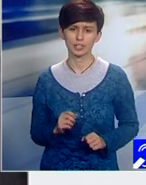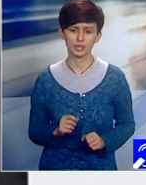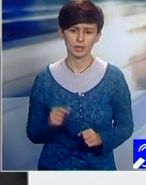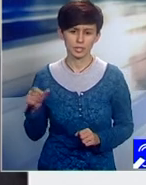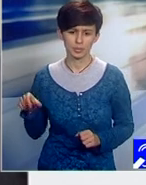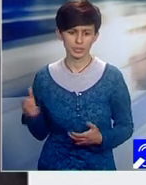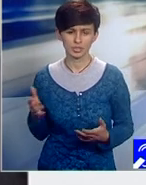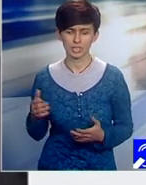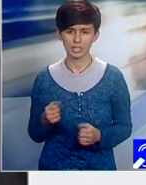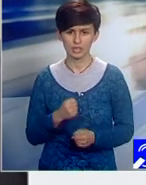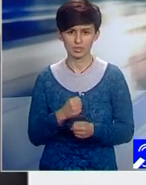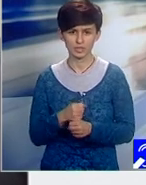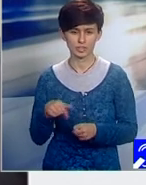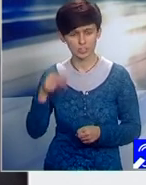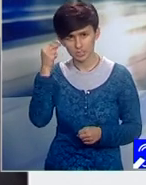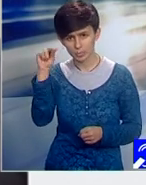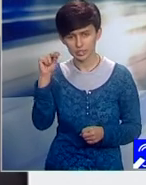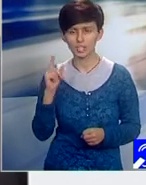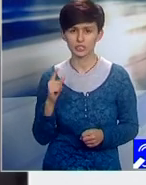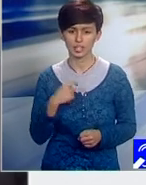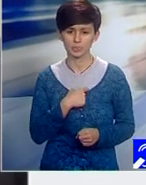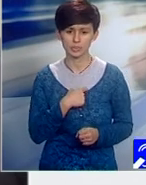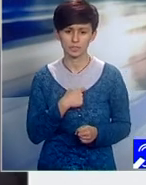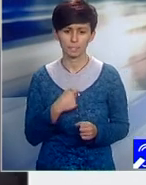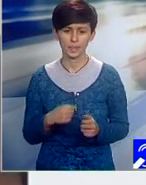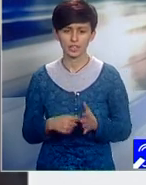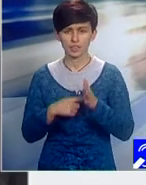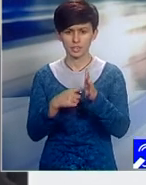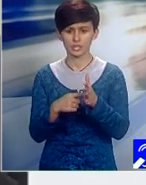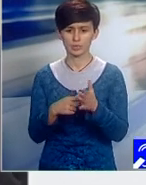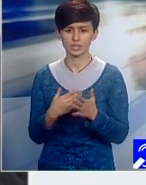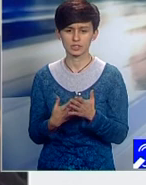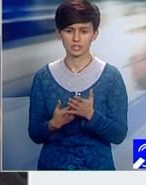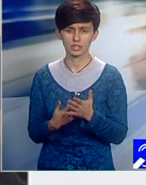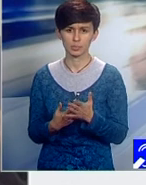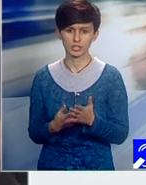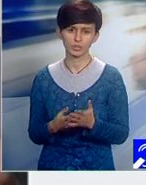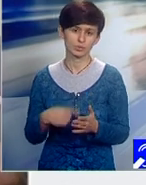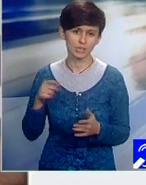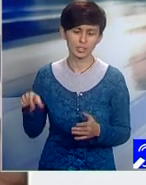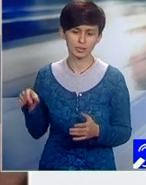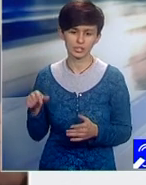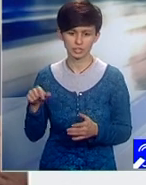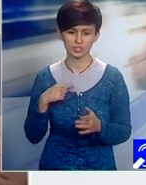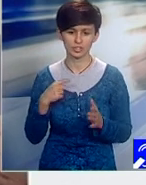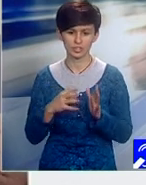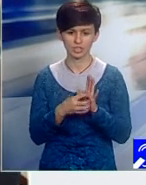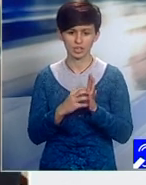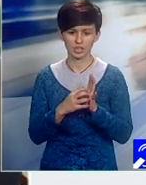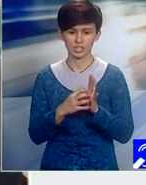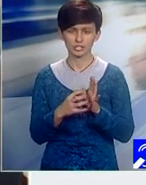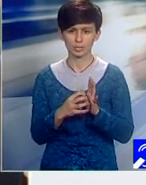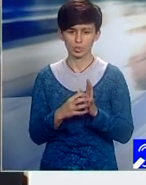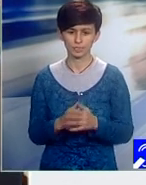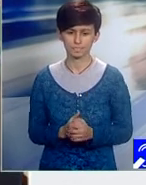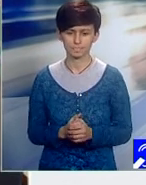cel care vehiculează semnele mesaje. Dar poți să-l semnalezi pentru confrați. Și atunci ai această soluție, cartonașul cu mici e mausi. Din